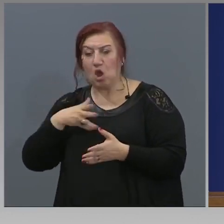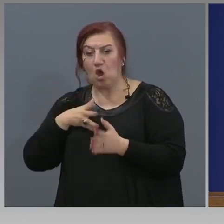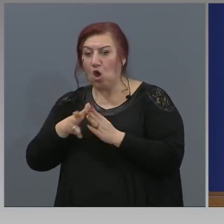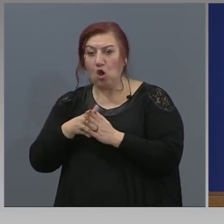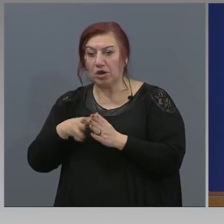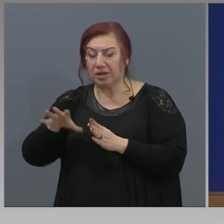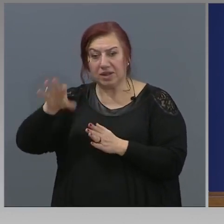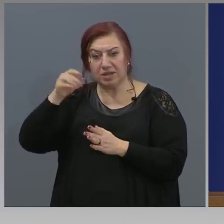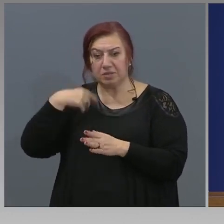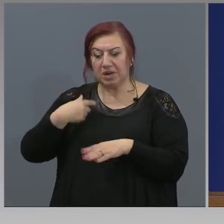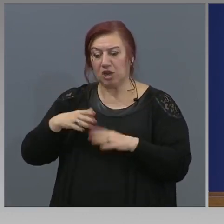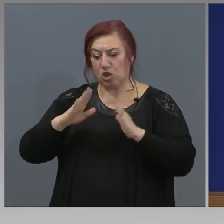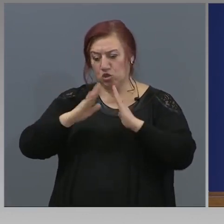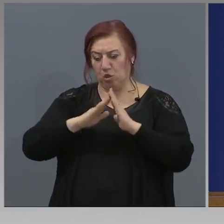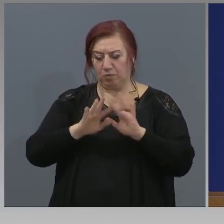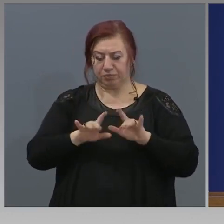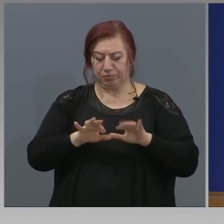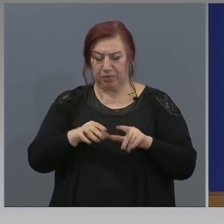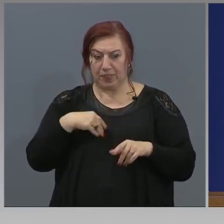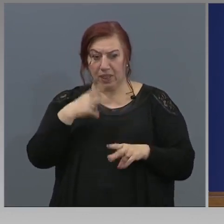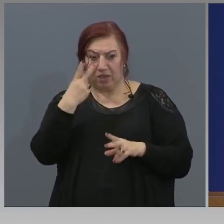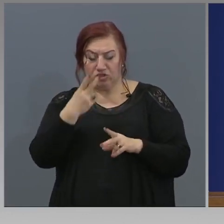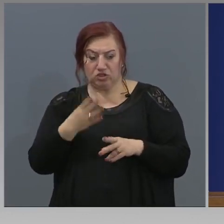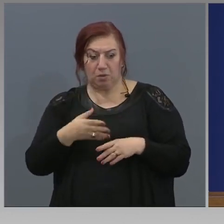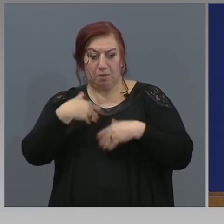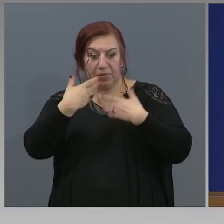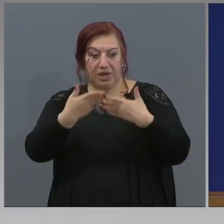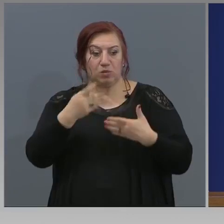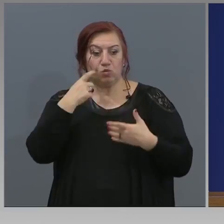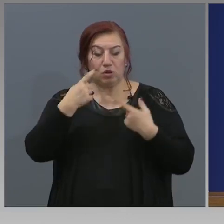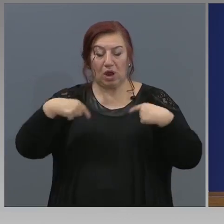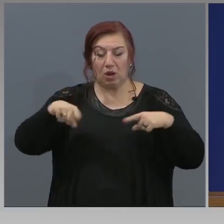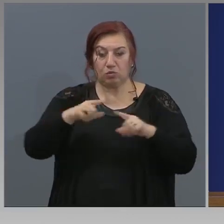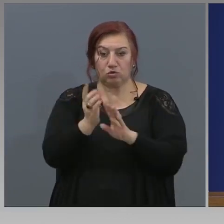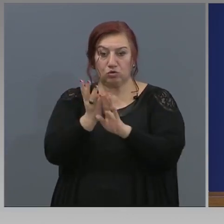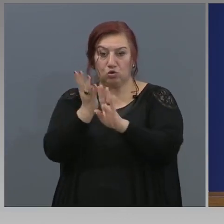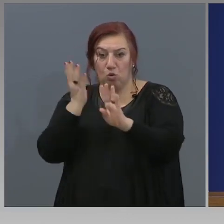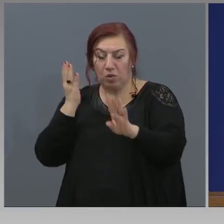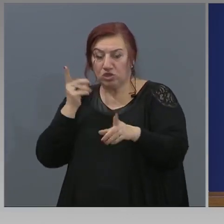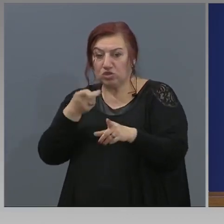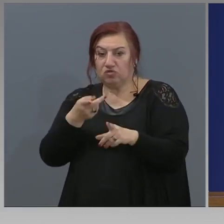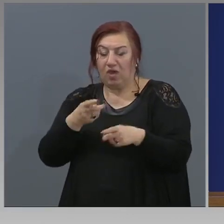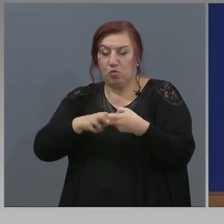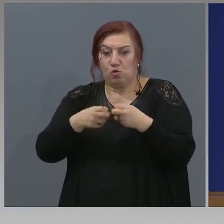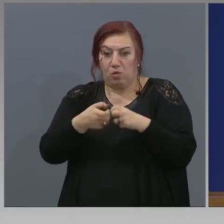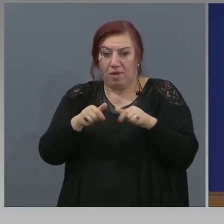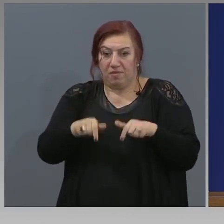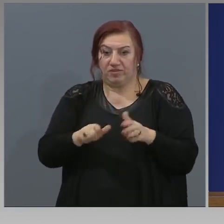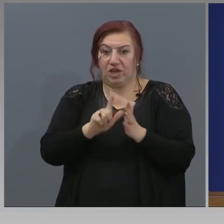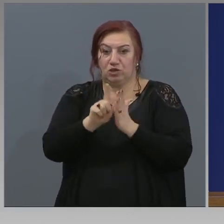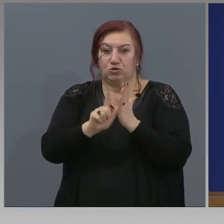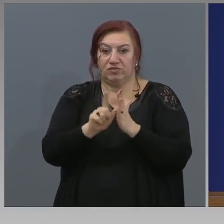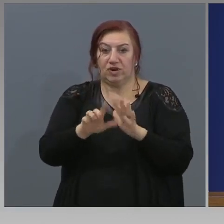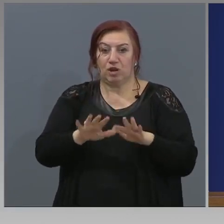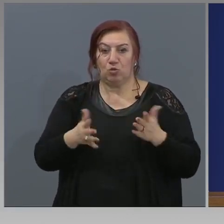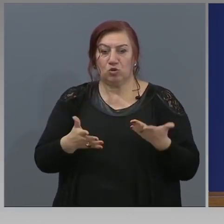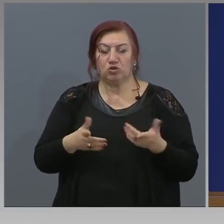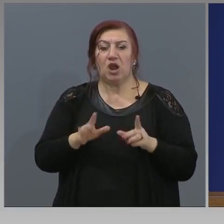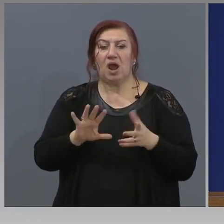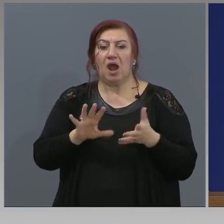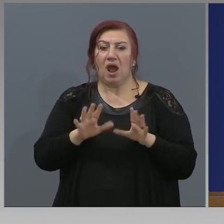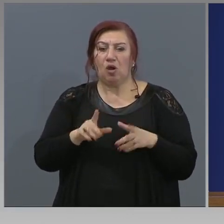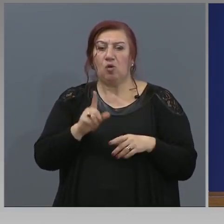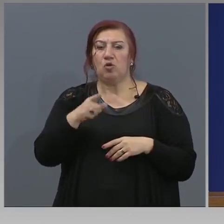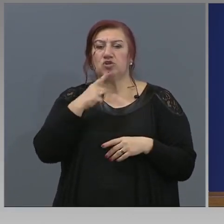нещо, защото това струпване пред бюрата по труда явно е и проблем в изваренето положение. И ако може да